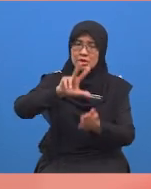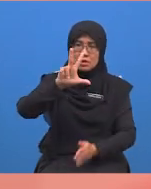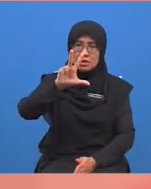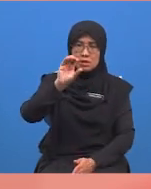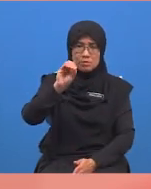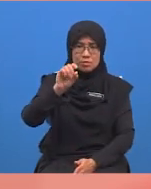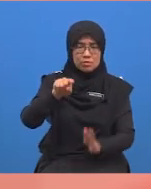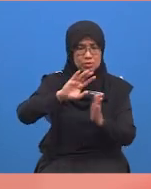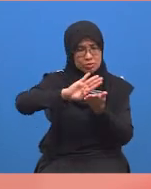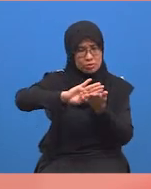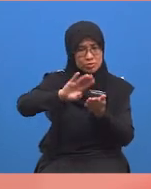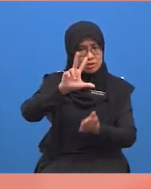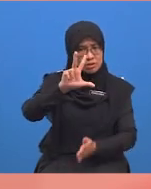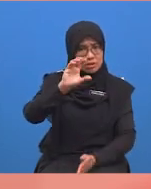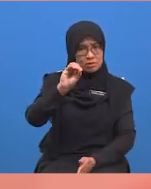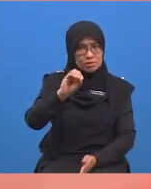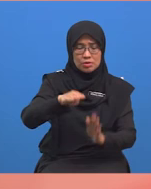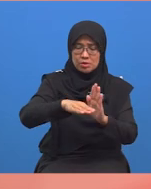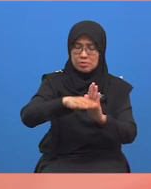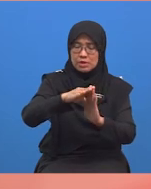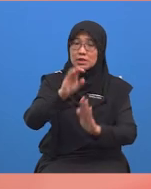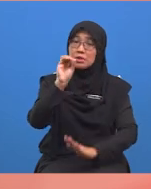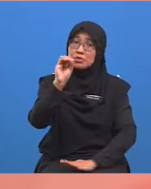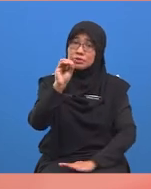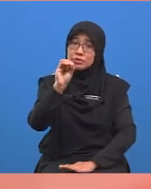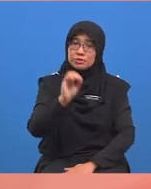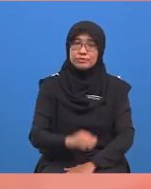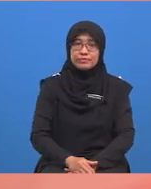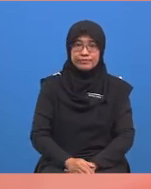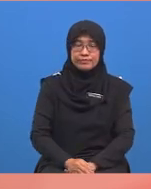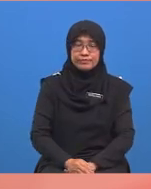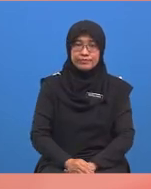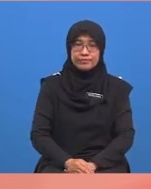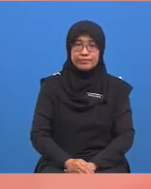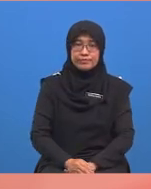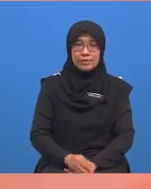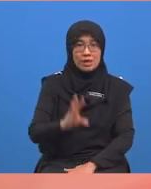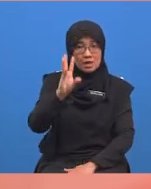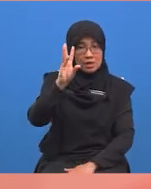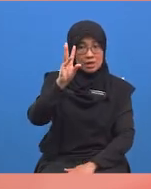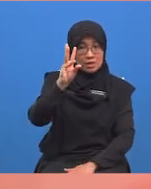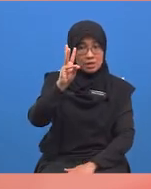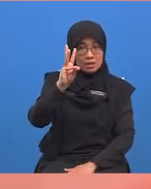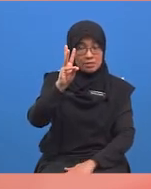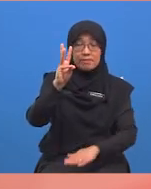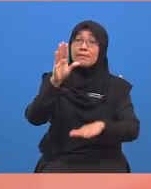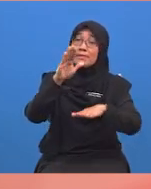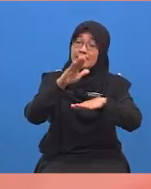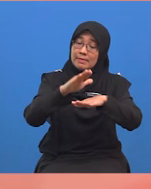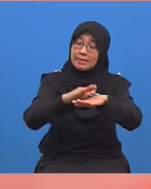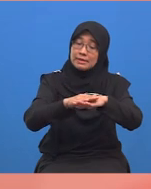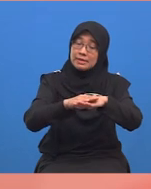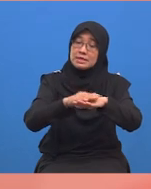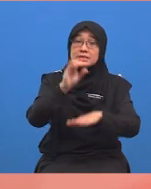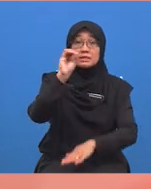dan bakinya adalah sifar. Sifar di bawah dan enam di atas sifar. Maka,